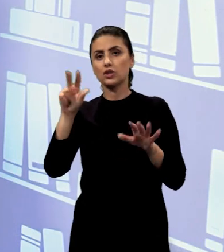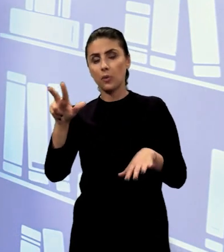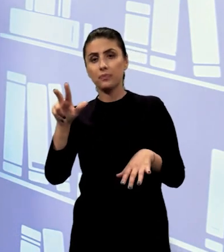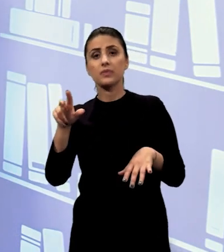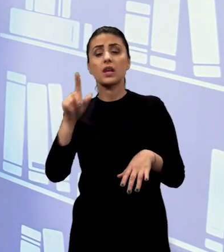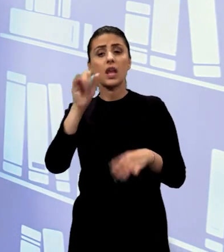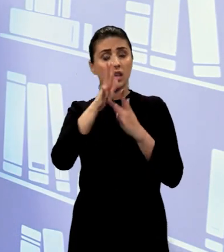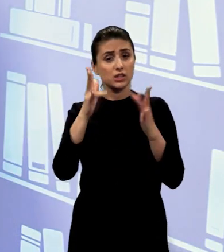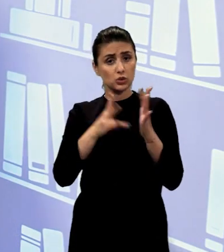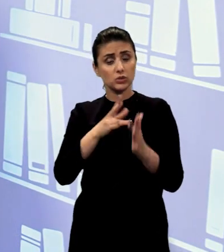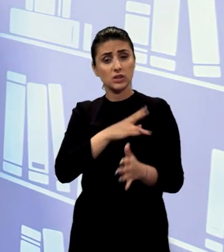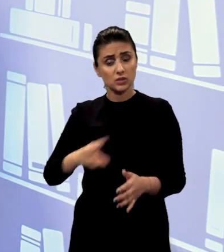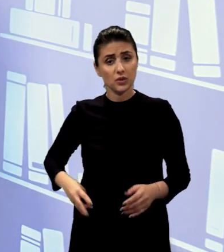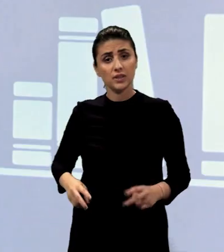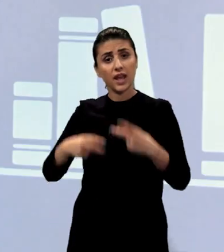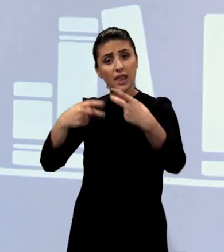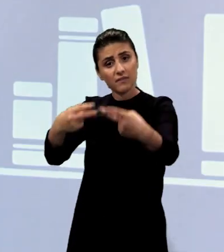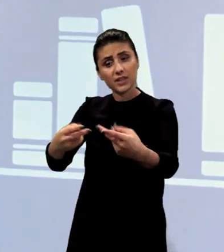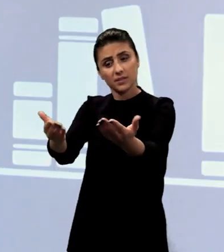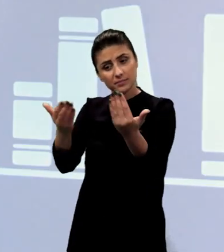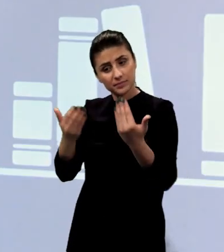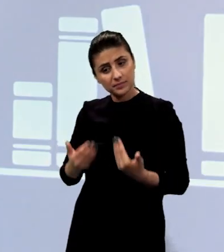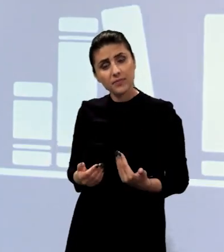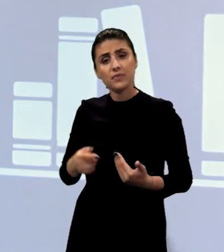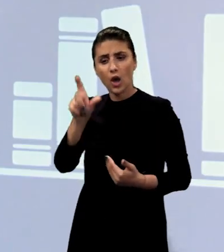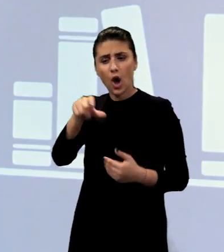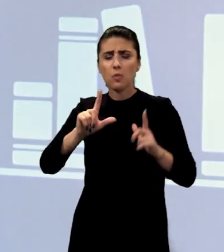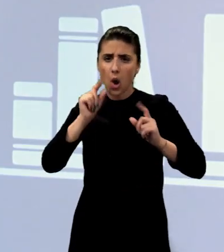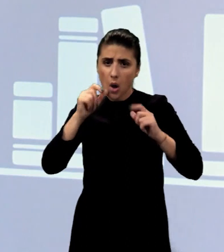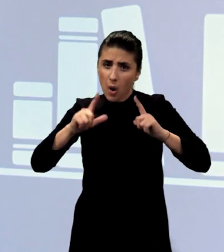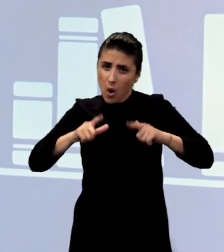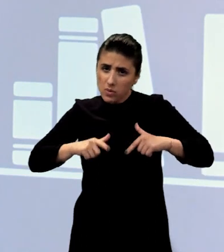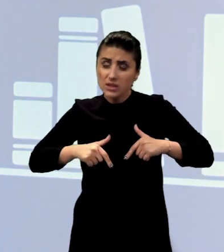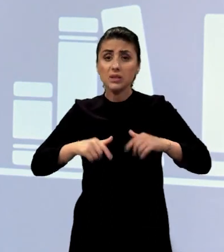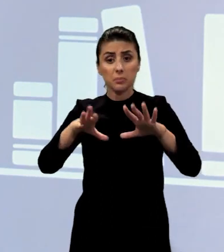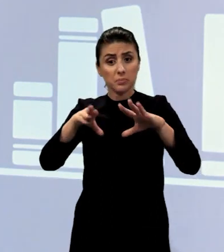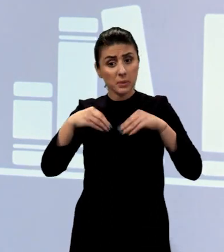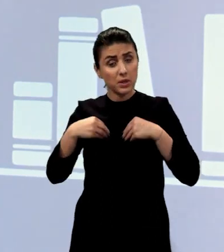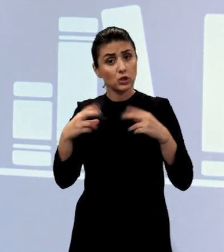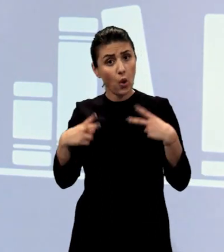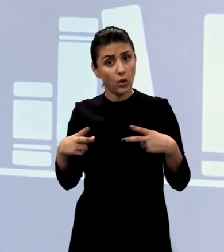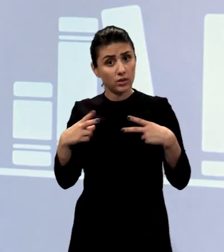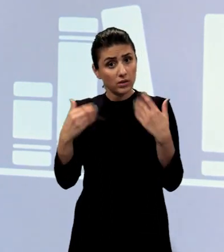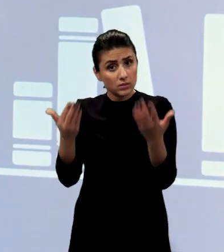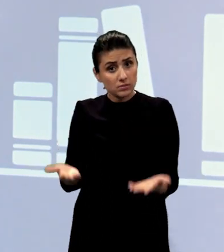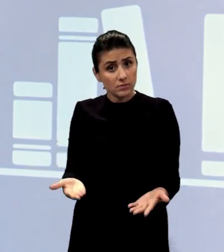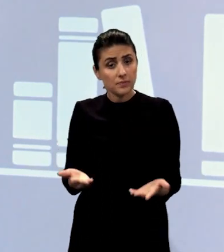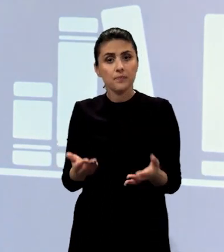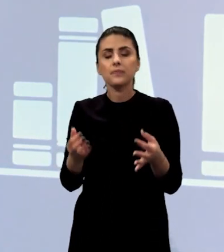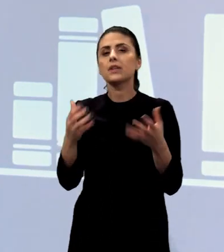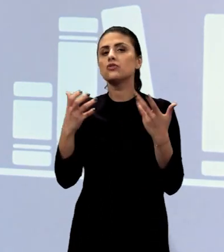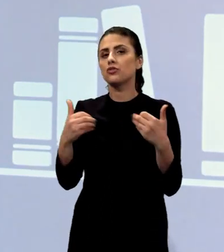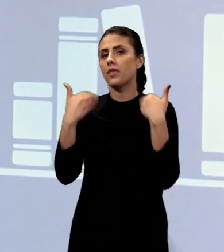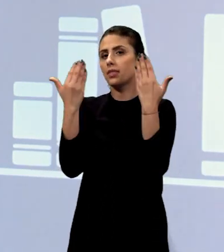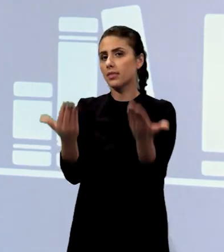pe cel obosit, pe cel împovorat, să vină la el, ca să primească o dihnă. Sensul complet al verbului